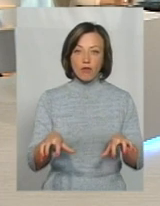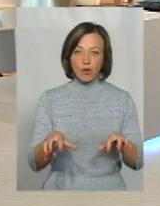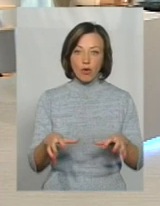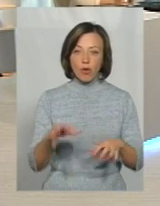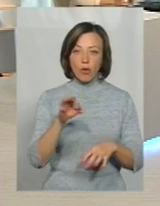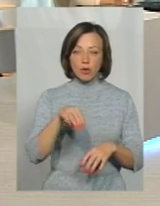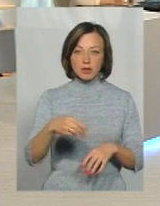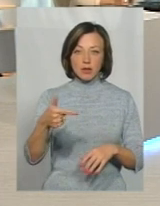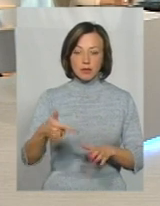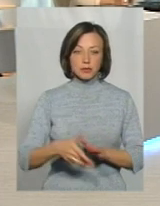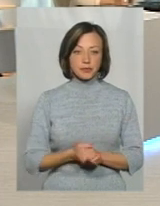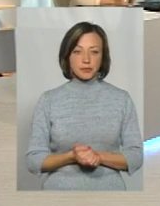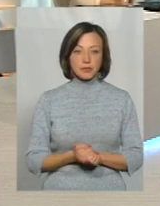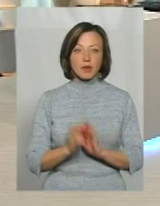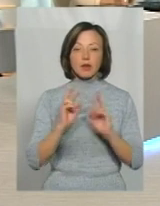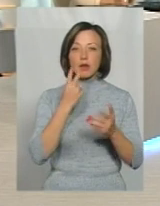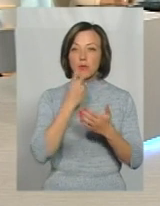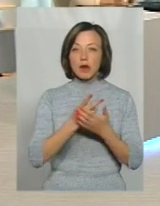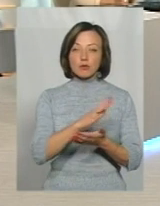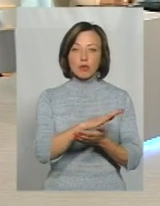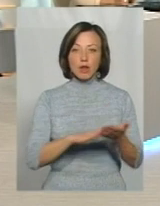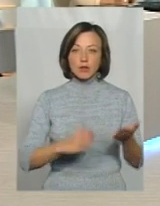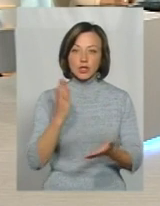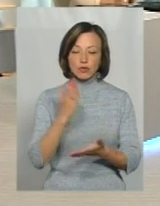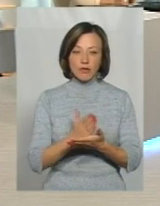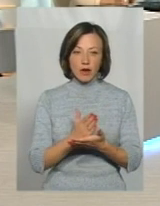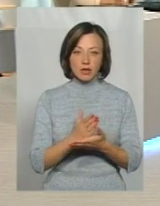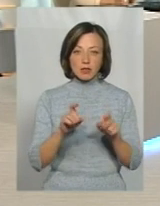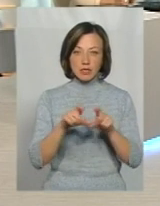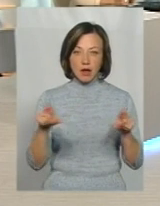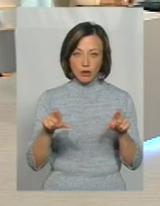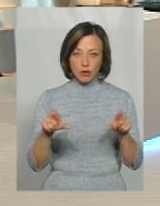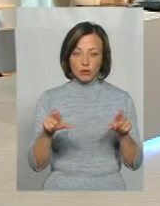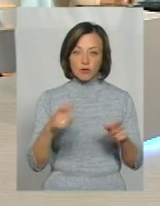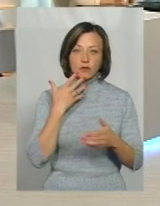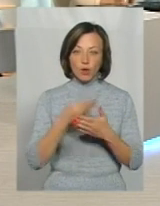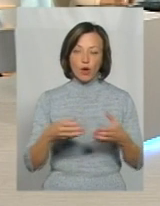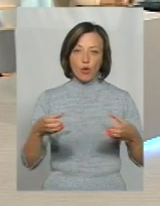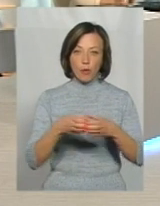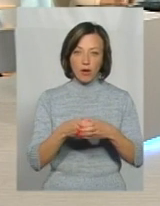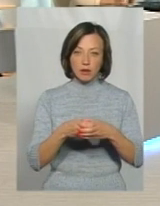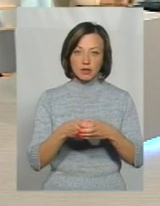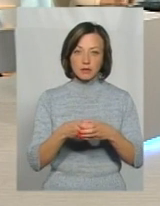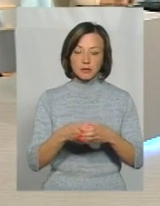об'єднувати територіальної громади. Як він бачить в подальшому існування закладу своєї громади,